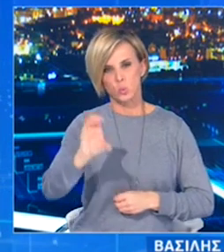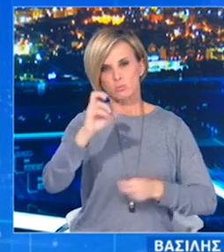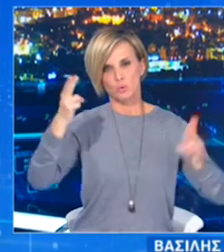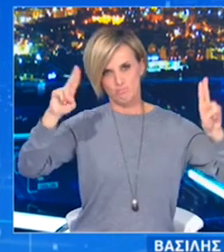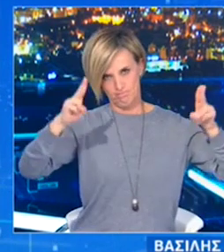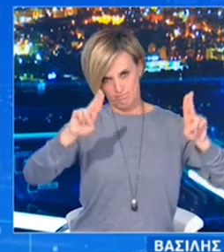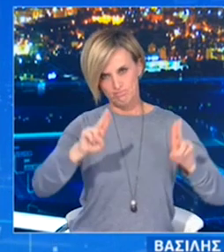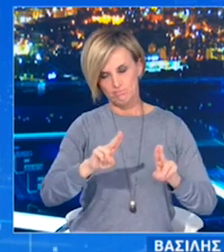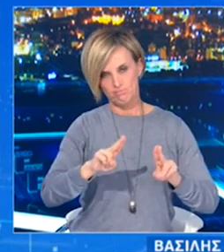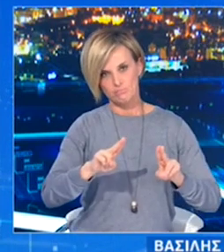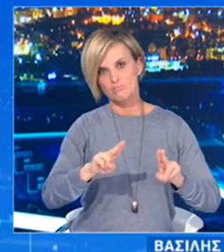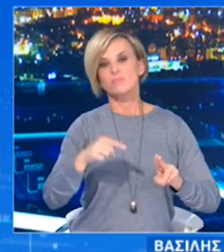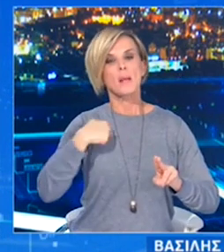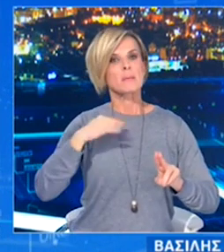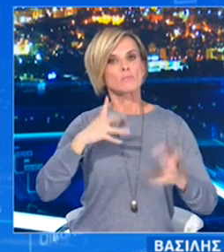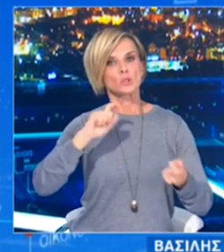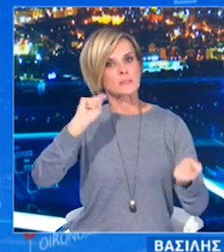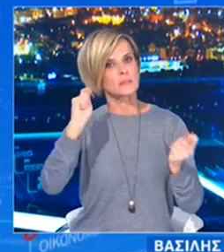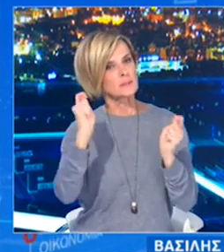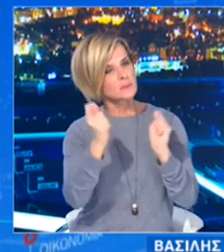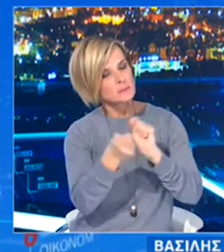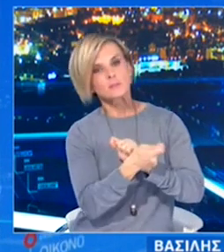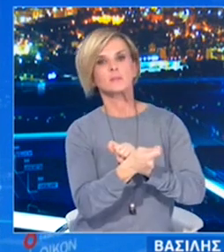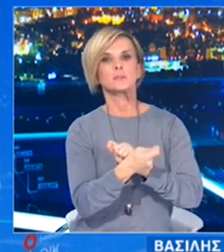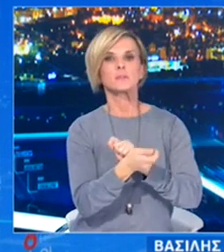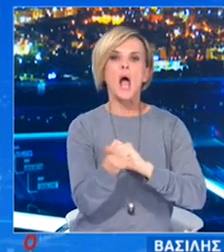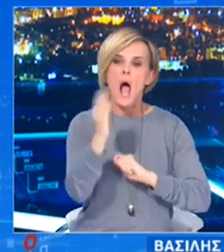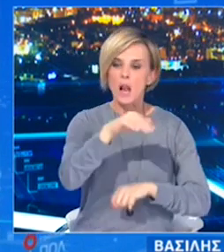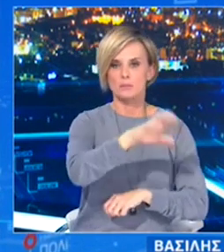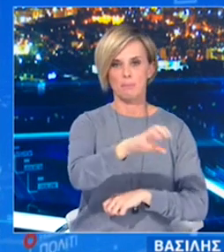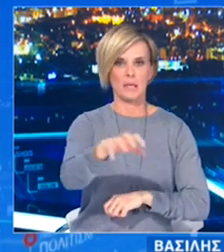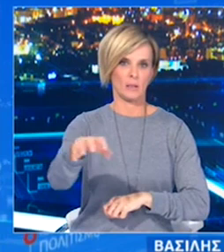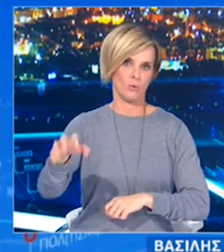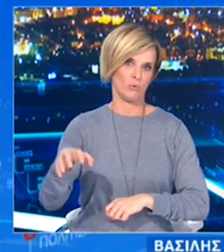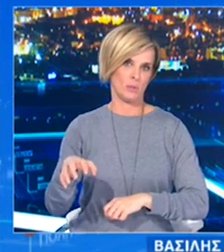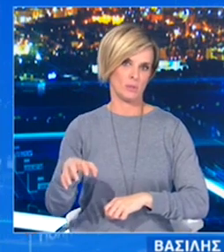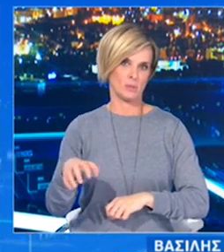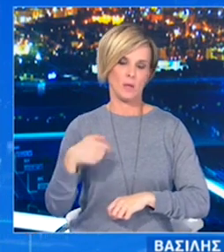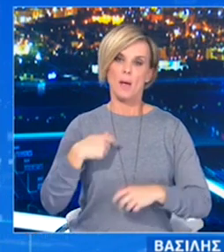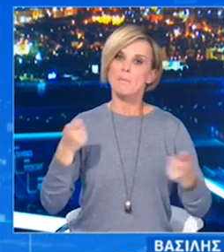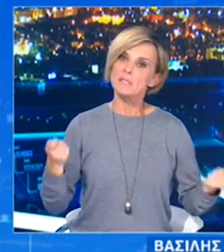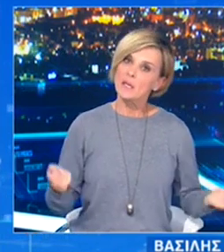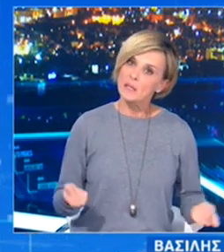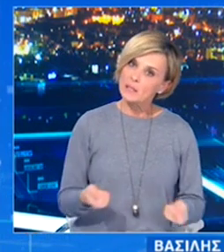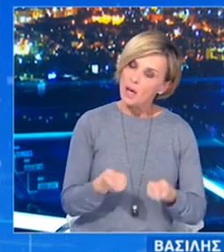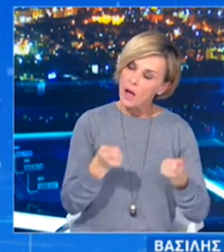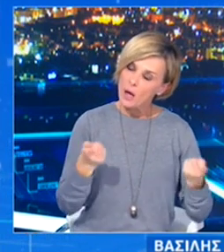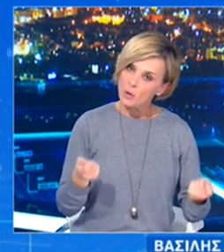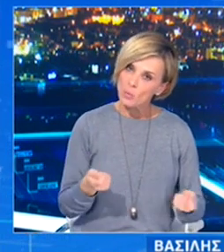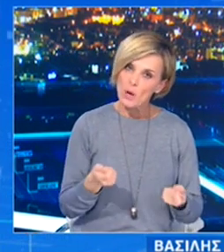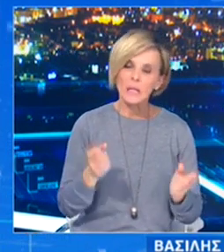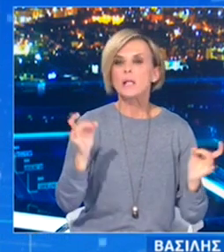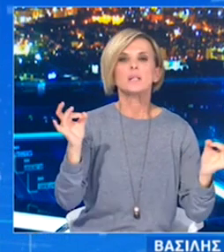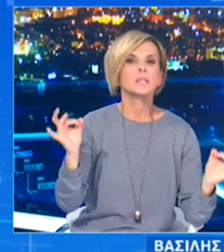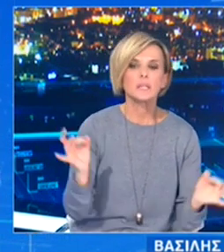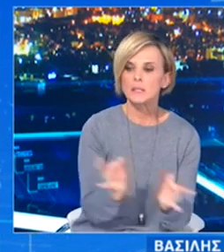η στρατηγική αυτή προσανατολίζεται σε άλλες περιοχές. Γίνονται τόσο τυχαία τεστ,